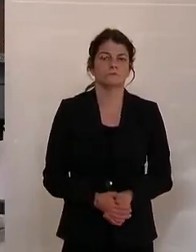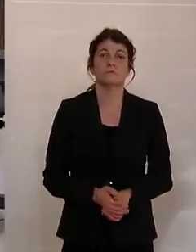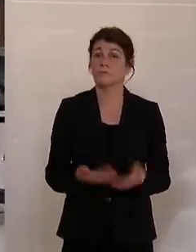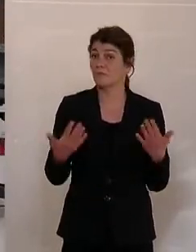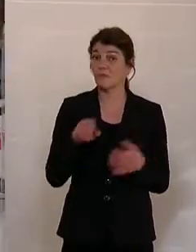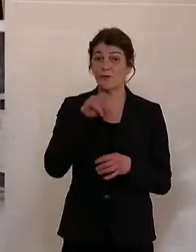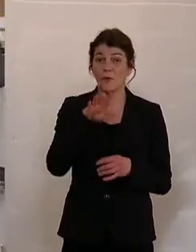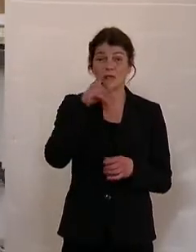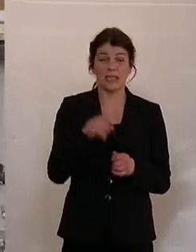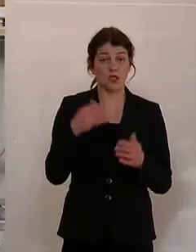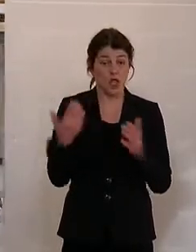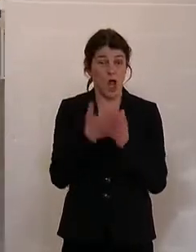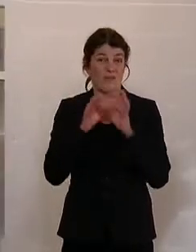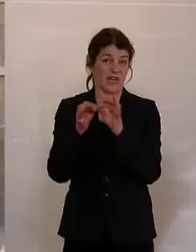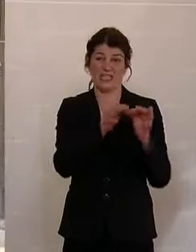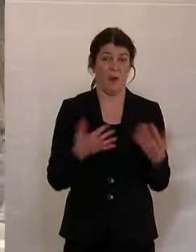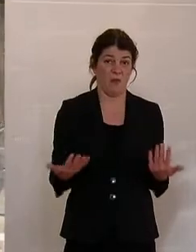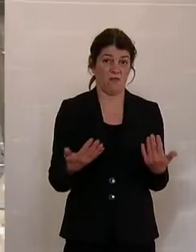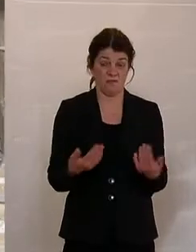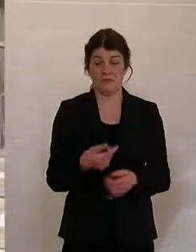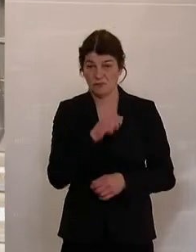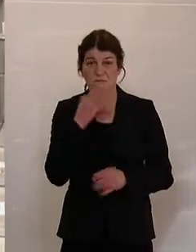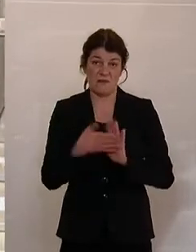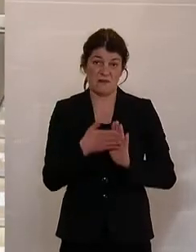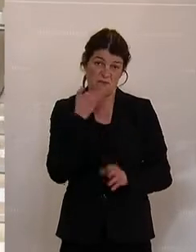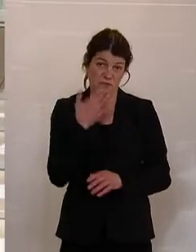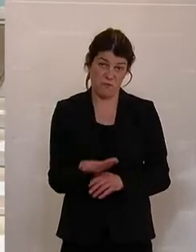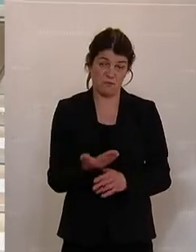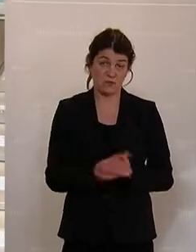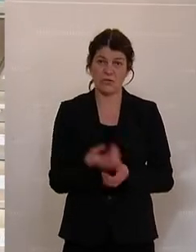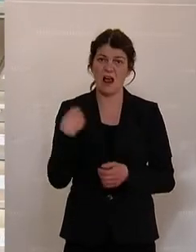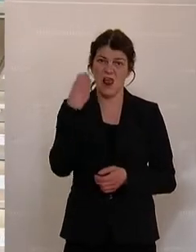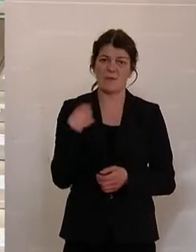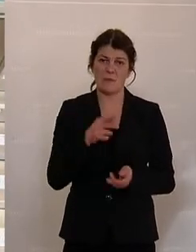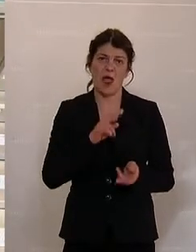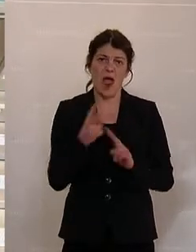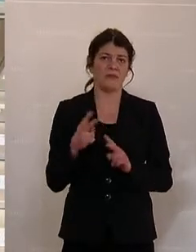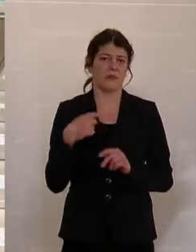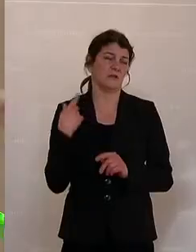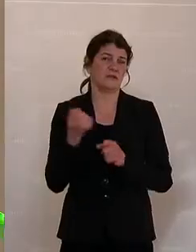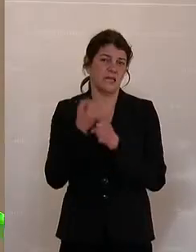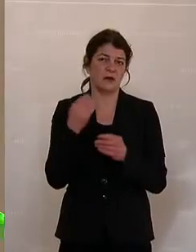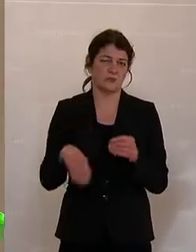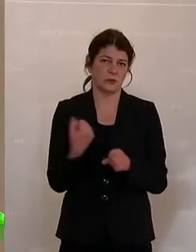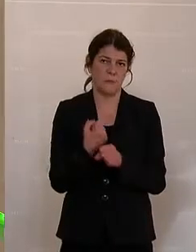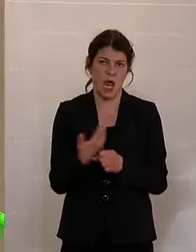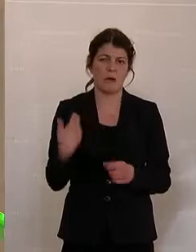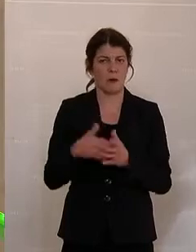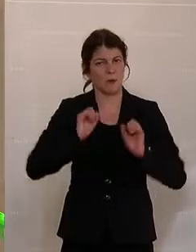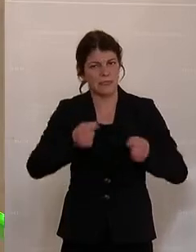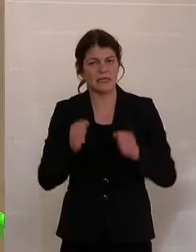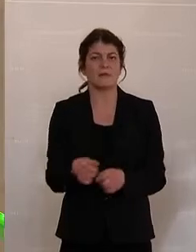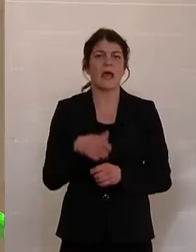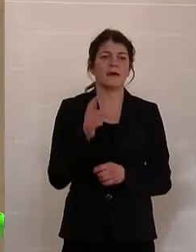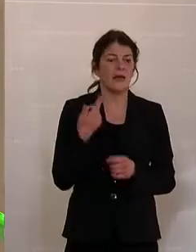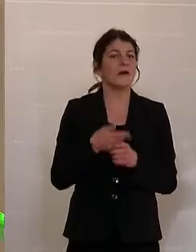15.000 Neuinfektionen, ich glaube, das spricht für sich. Ich glaube, wir haben hier andere Schritte zu setzen. Es braucht Initiativen, Mädchen